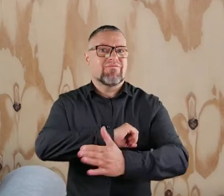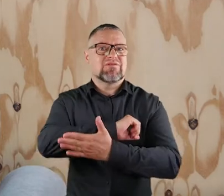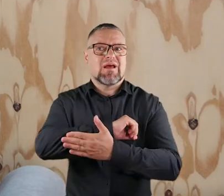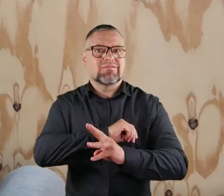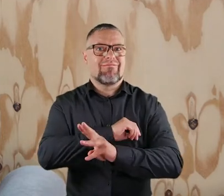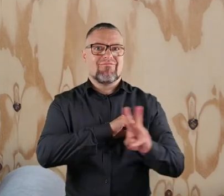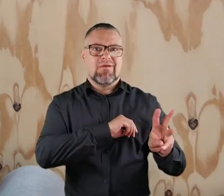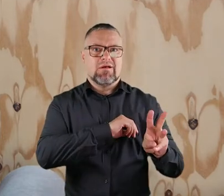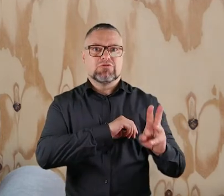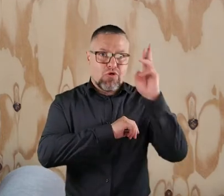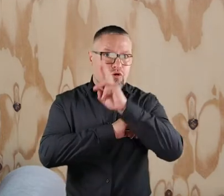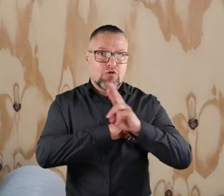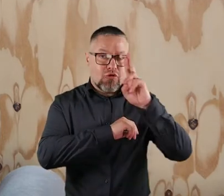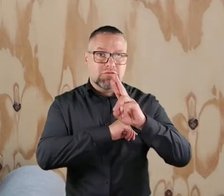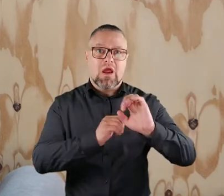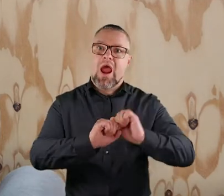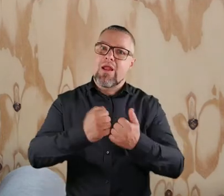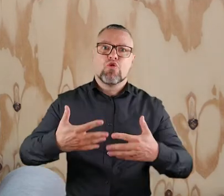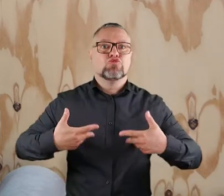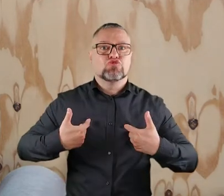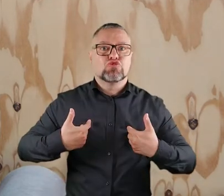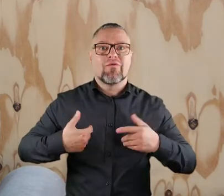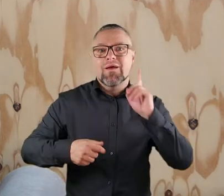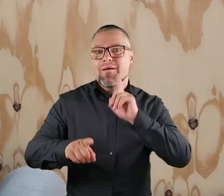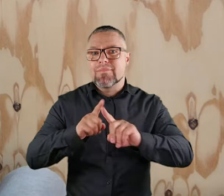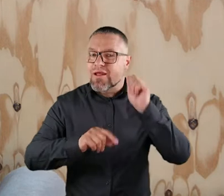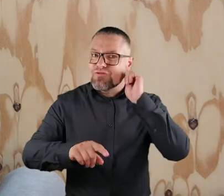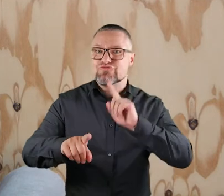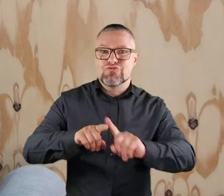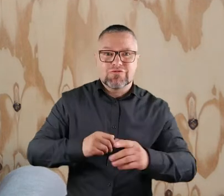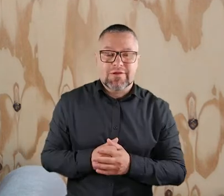Wasza jako rodziców bądź zdrowego rodzeństwa.